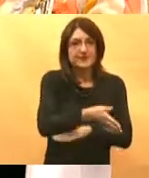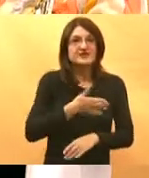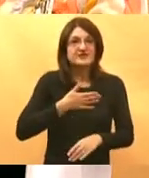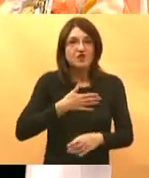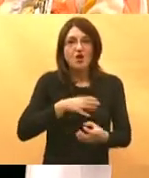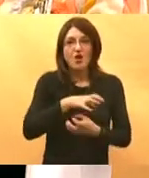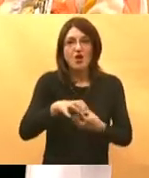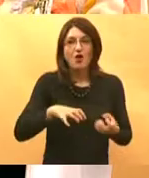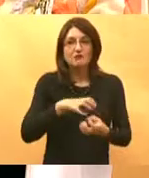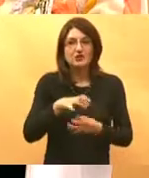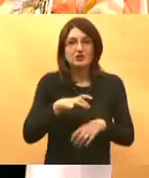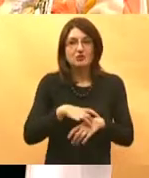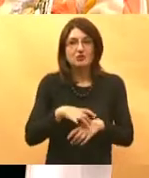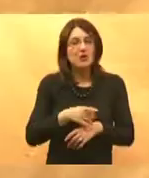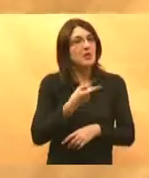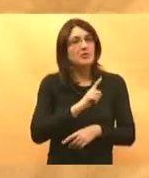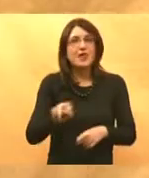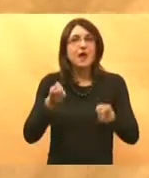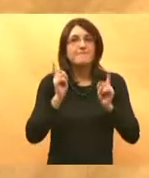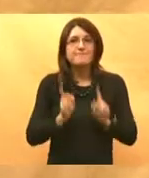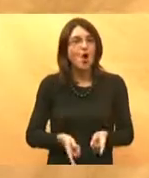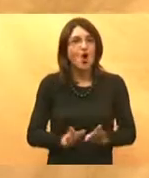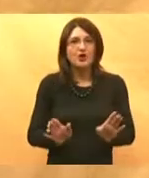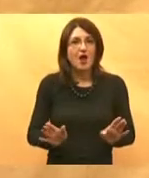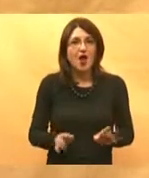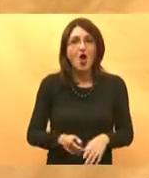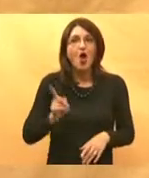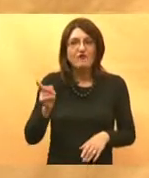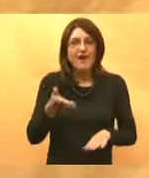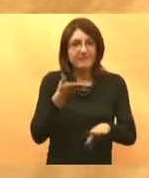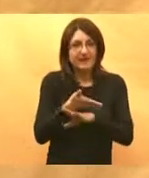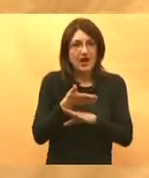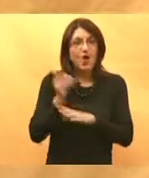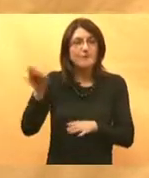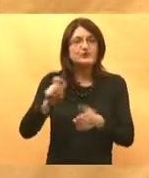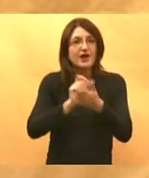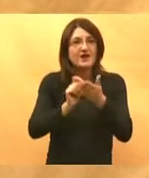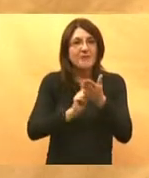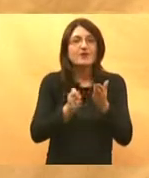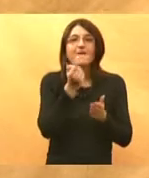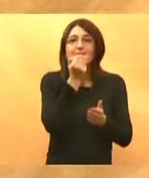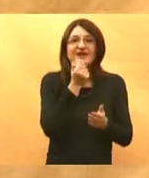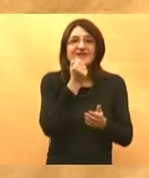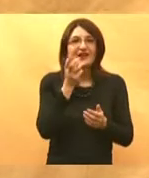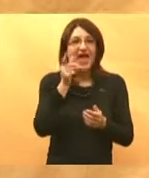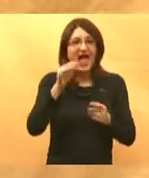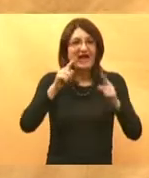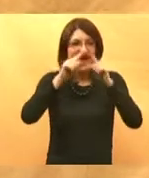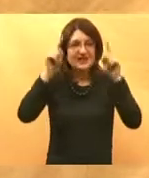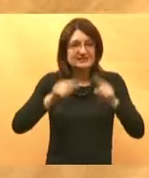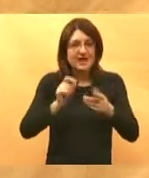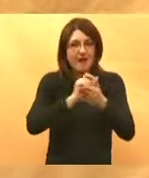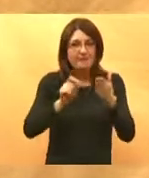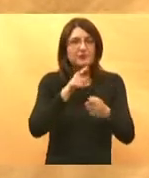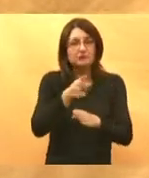lječniku ne morate vi možete na osnovu tih preporuka on bi bio dužan vam ispisati i privatni recept da ga kupite i isto tako možete